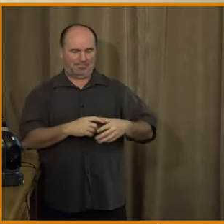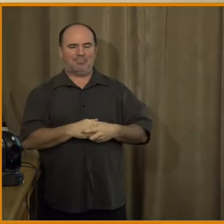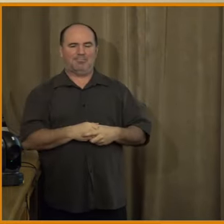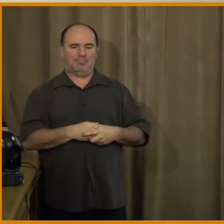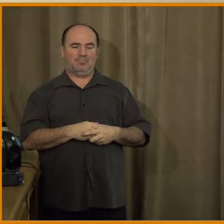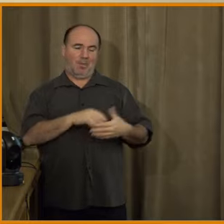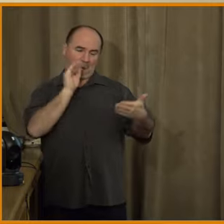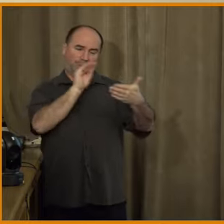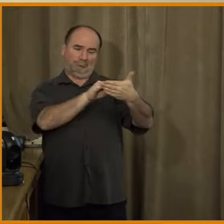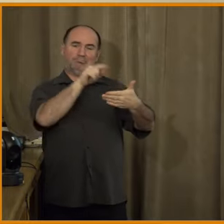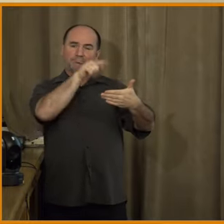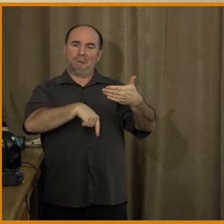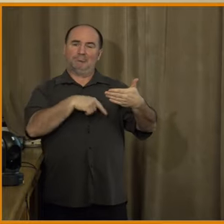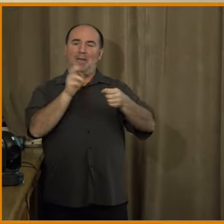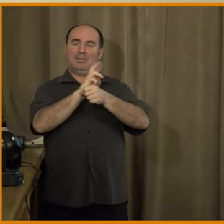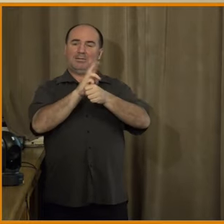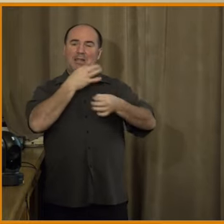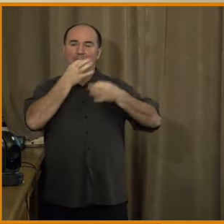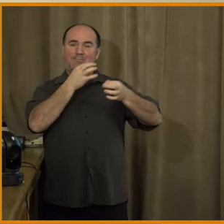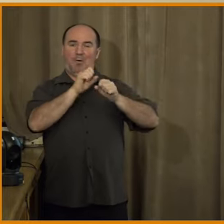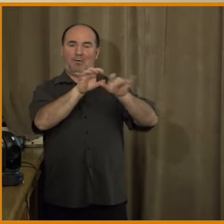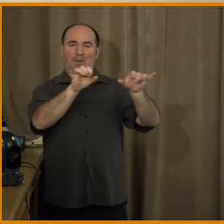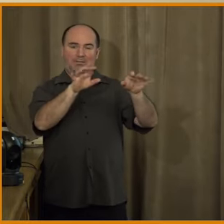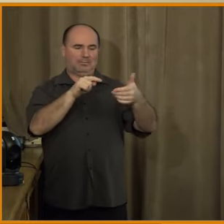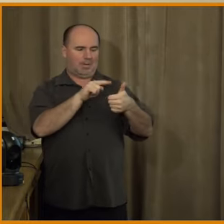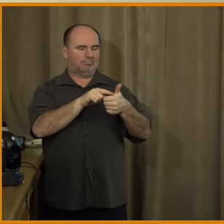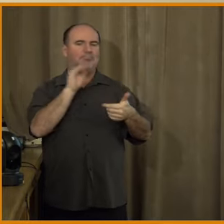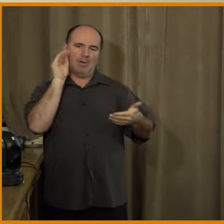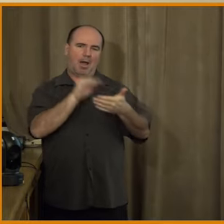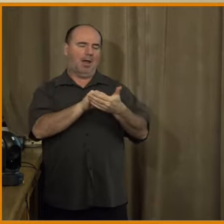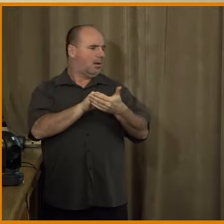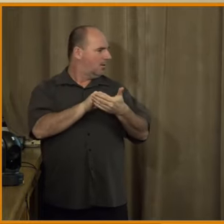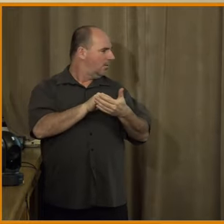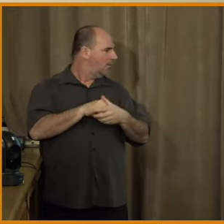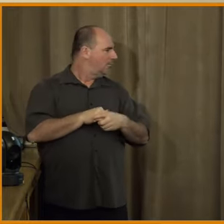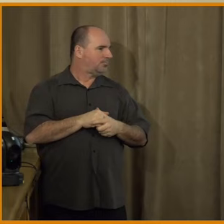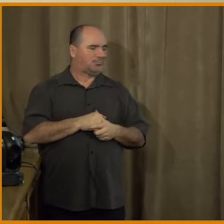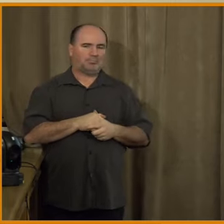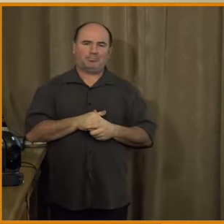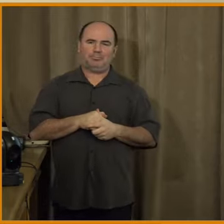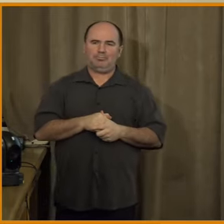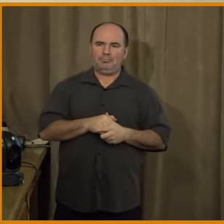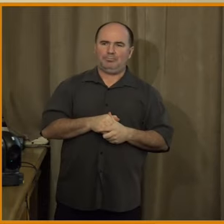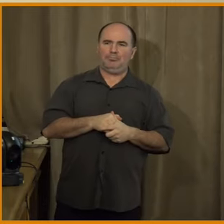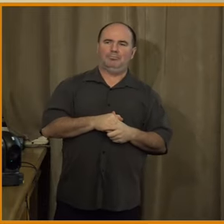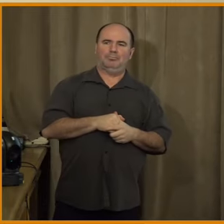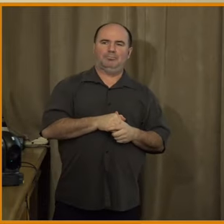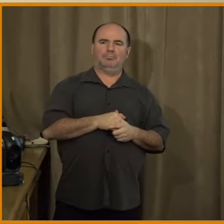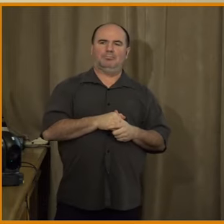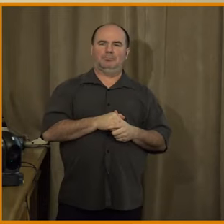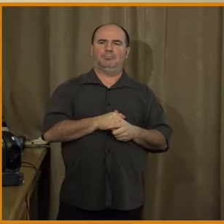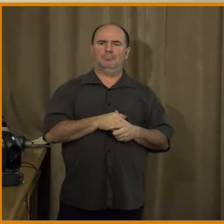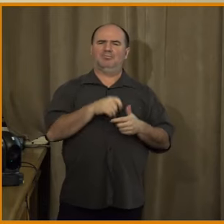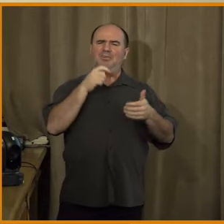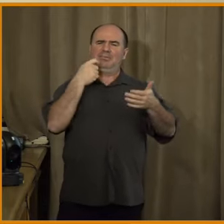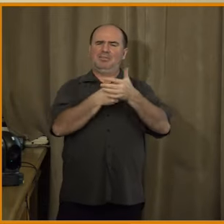s lidmi z panelu, respektive odsouhlasili a došli jsme k tomu, že to tady možná během panelu řekneme, že to právě tak úplně nesedí ta